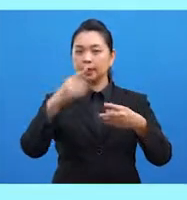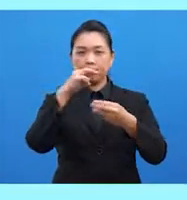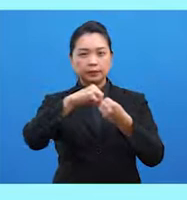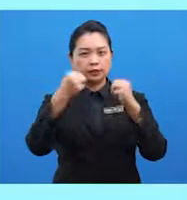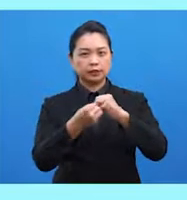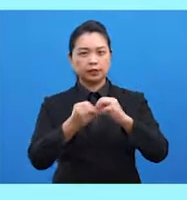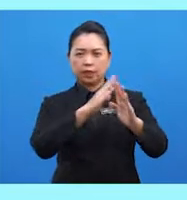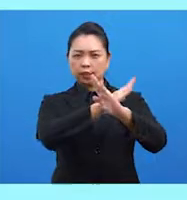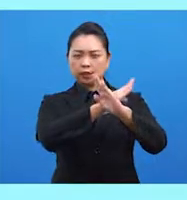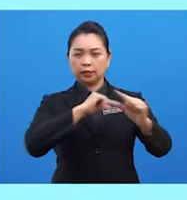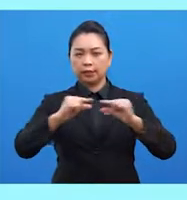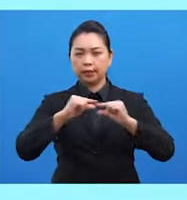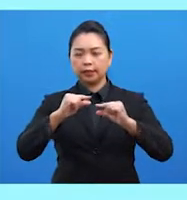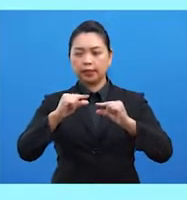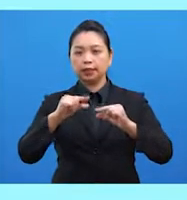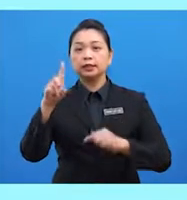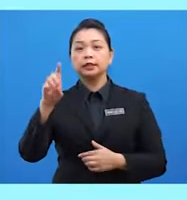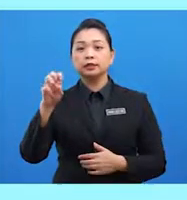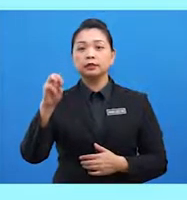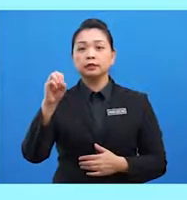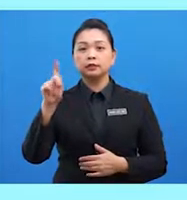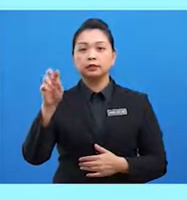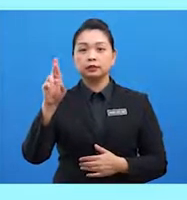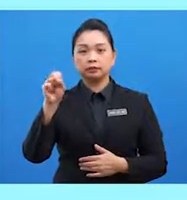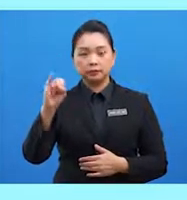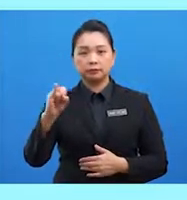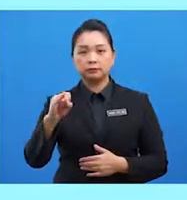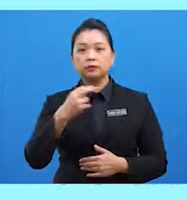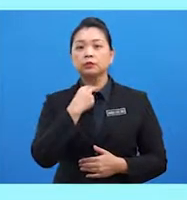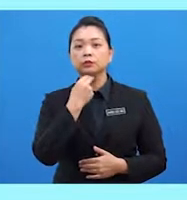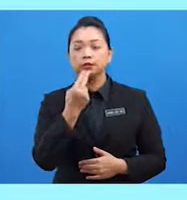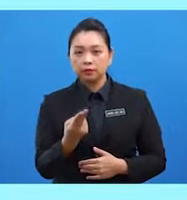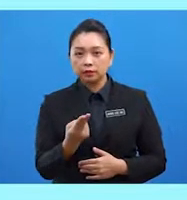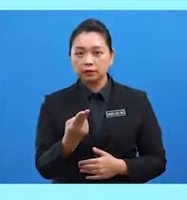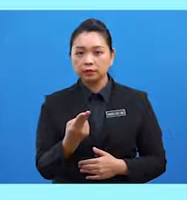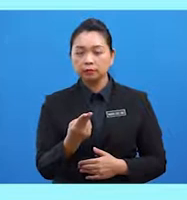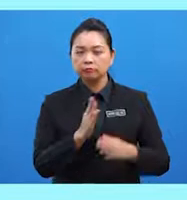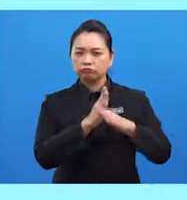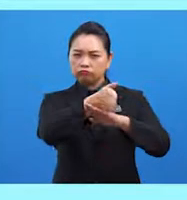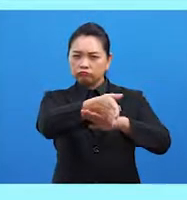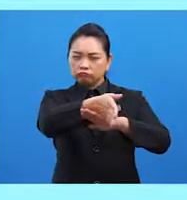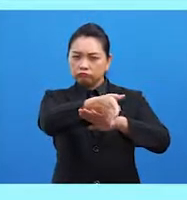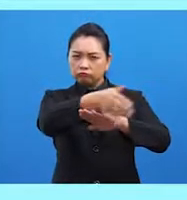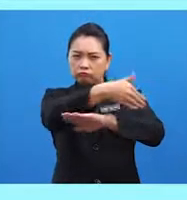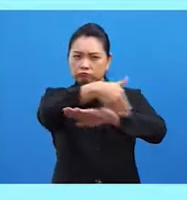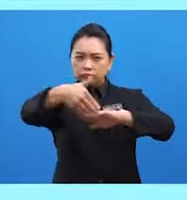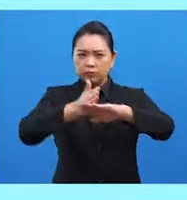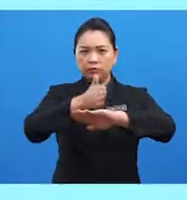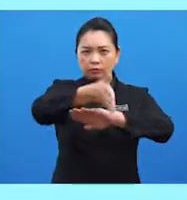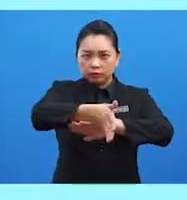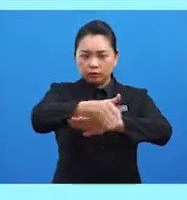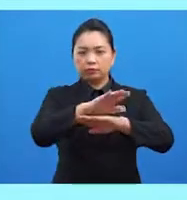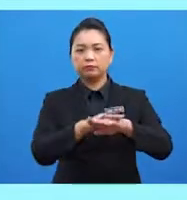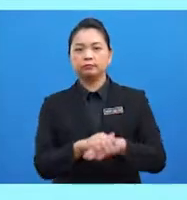gerakan demokrasi. Menyuarakan tentangan terhadap pencerobohan tentera asing tanpa mandat